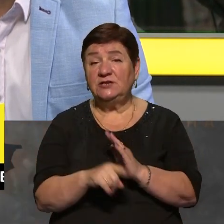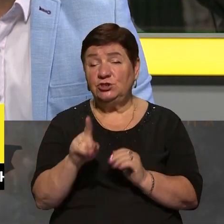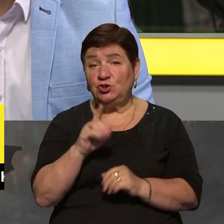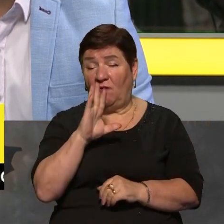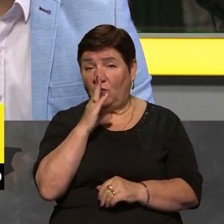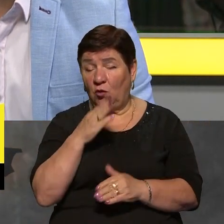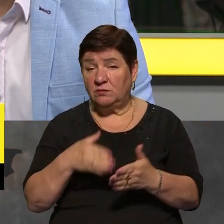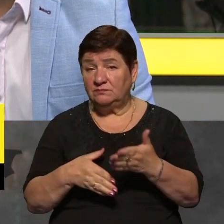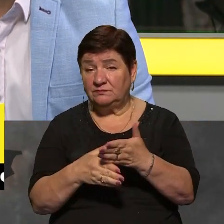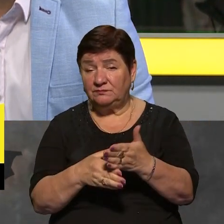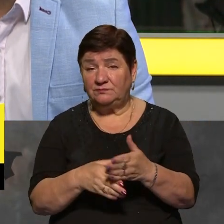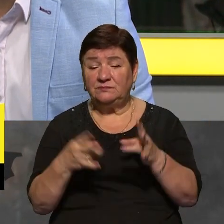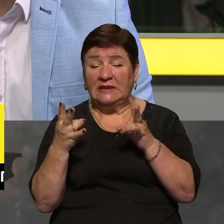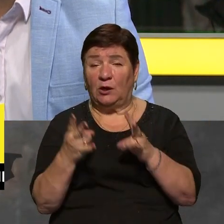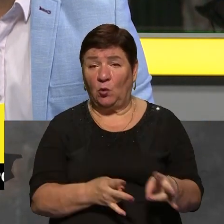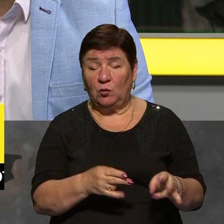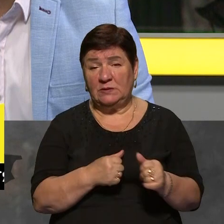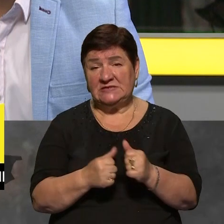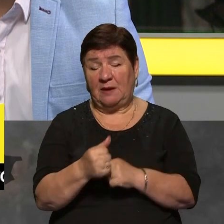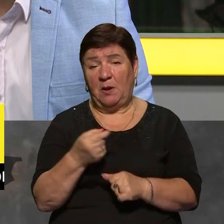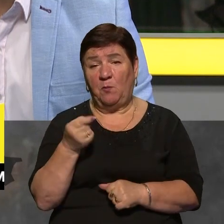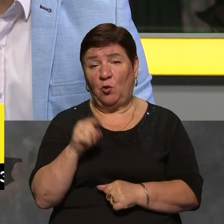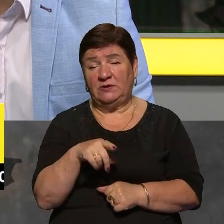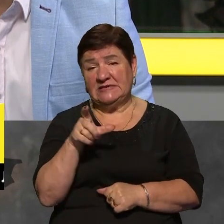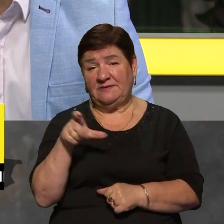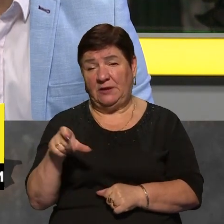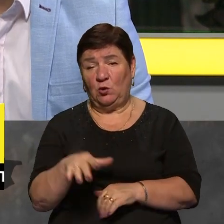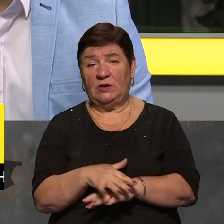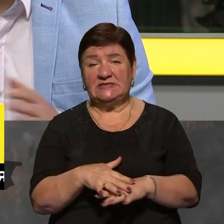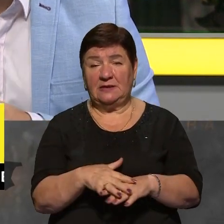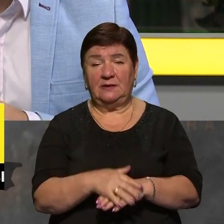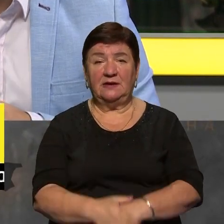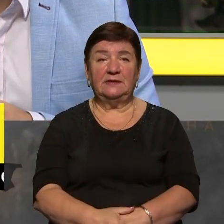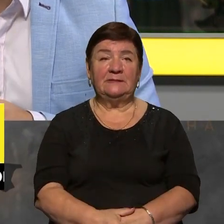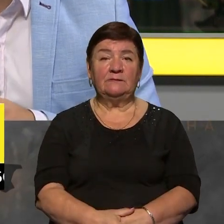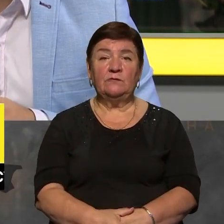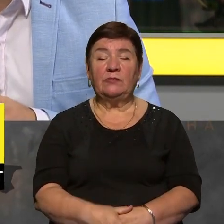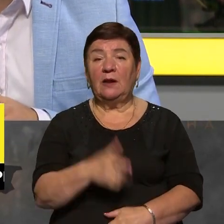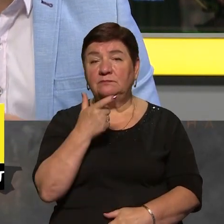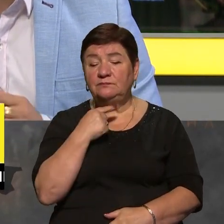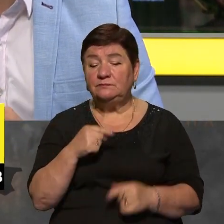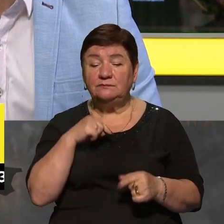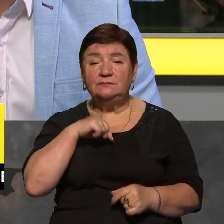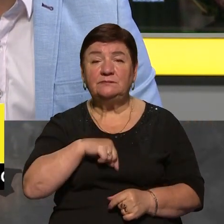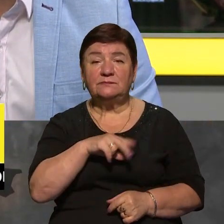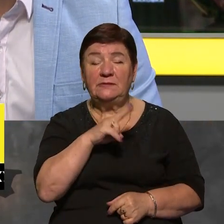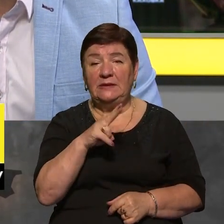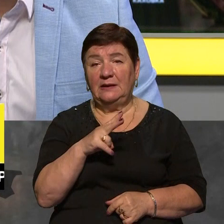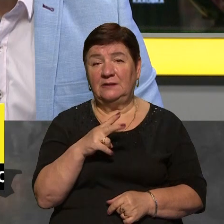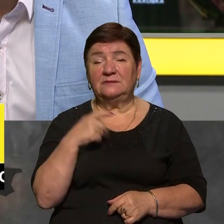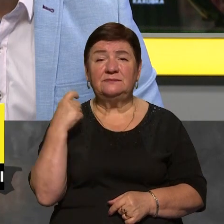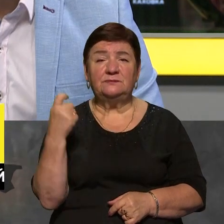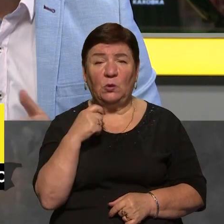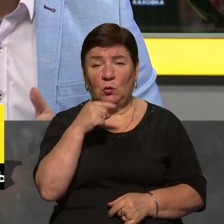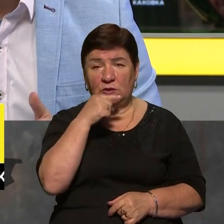застосовує тактику терору саме проти цивільного населення. Пане Сергію, і про настрої, які панують наразі